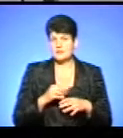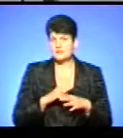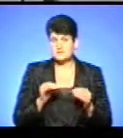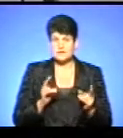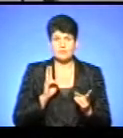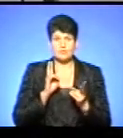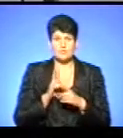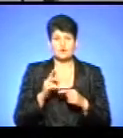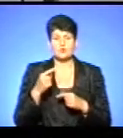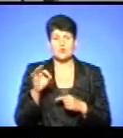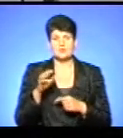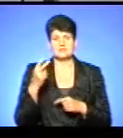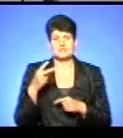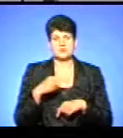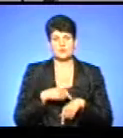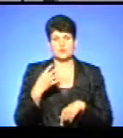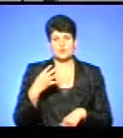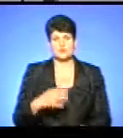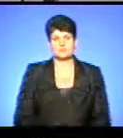Побачимось вже о 20.40.